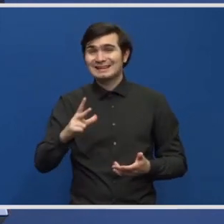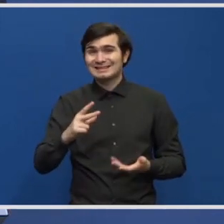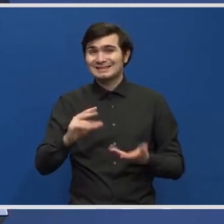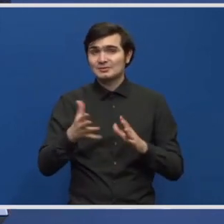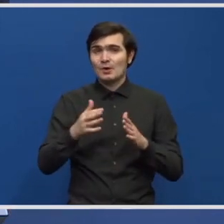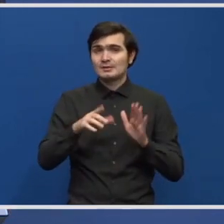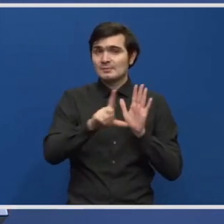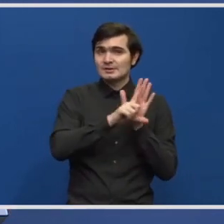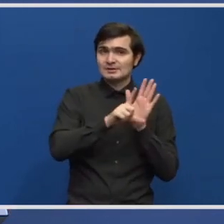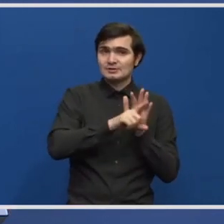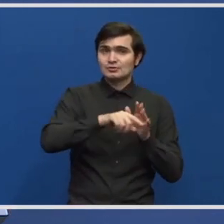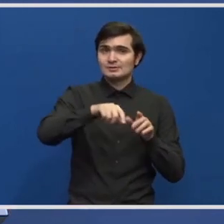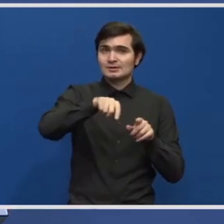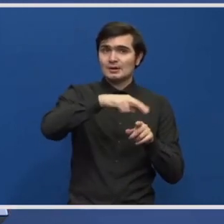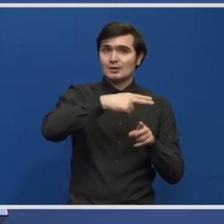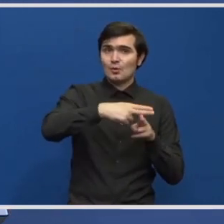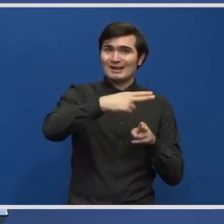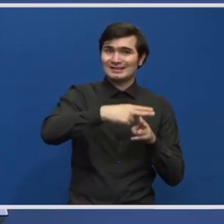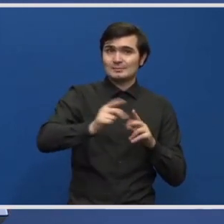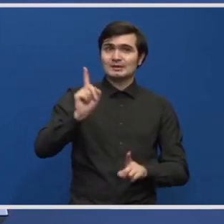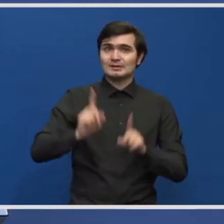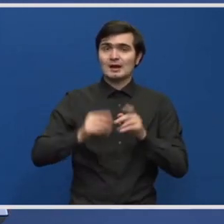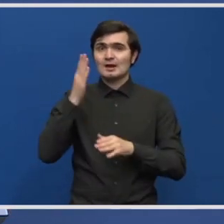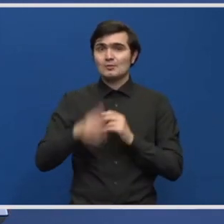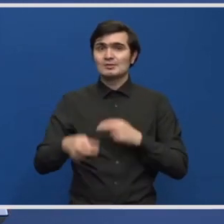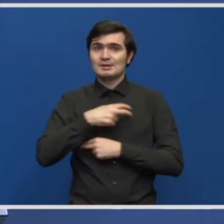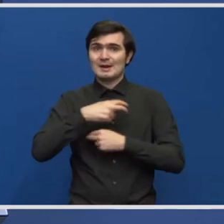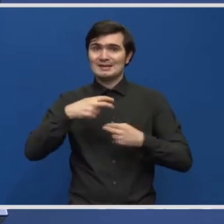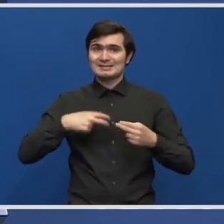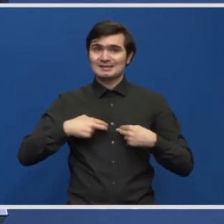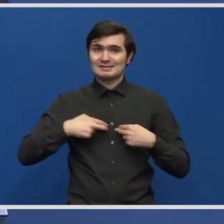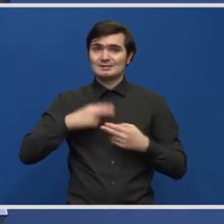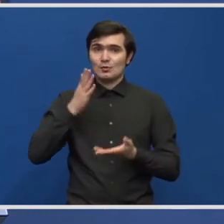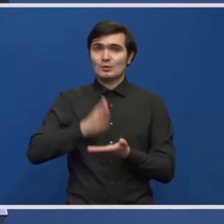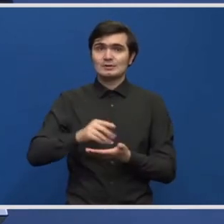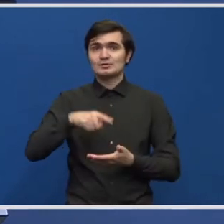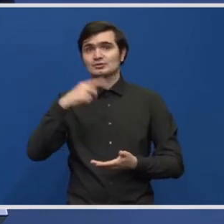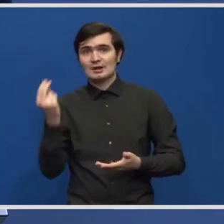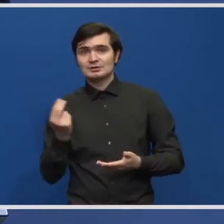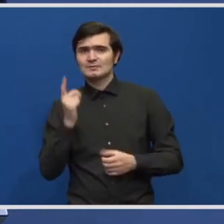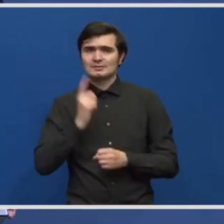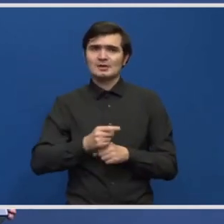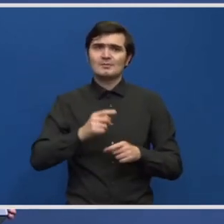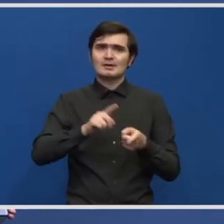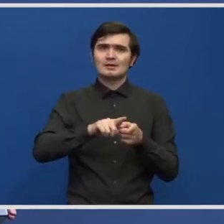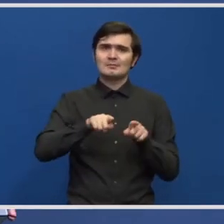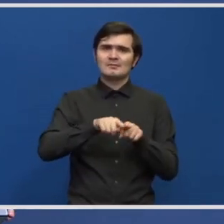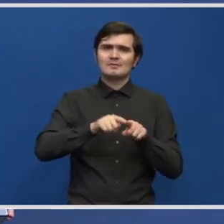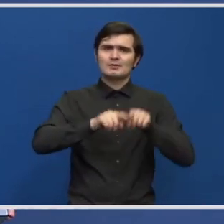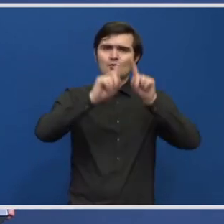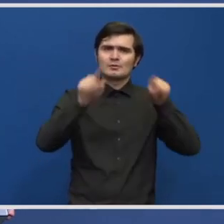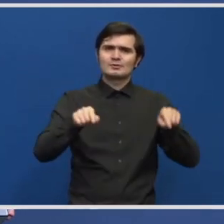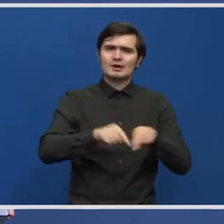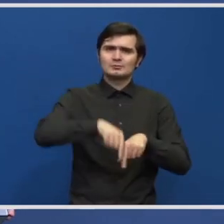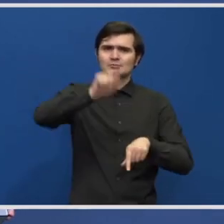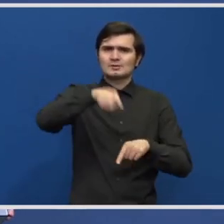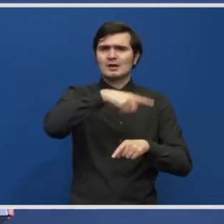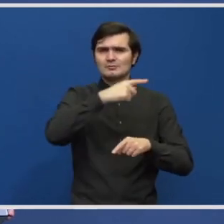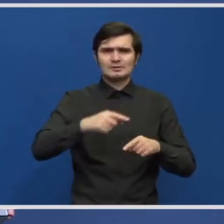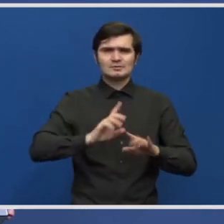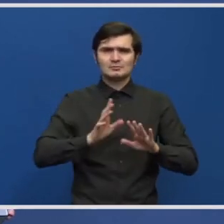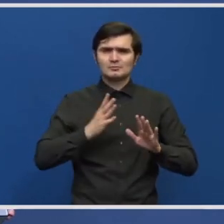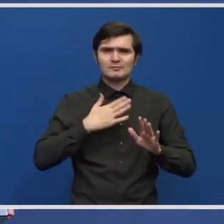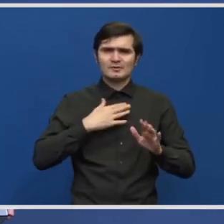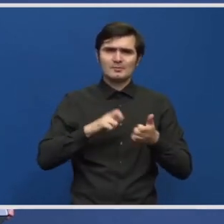corectăm prin legislație, că dacă curtea de apel, care e ultima instanță, îți pronunță invers, va trebui să desfaci contractul, adică te poate băga un pic în belele.